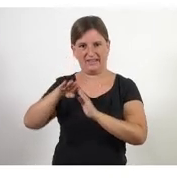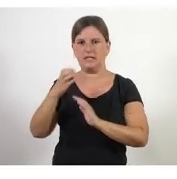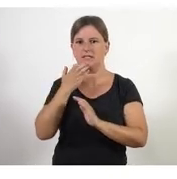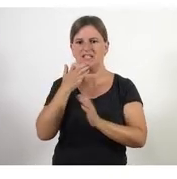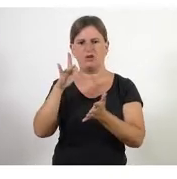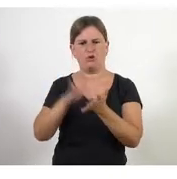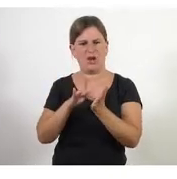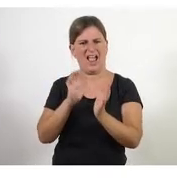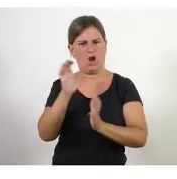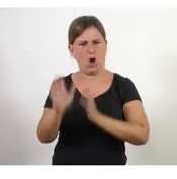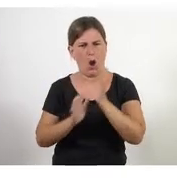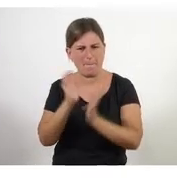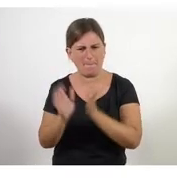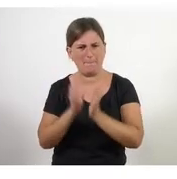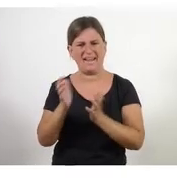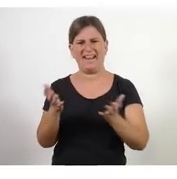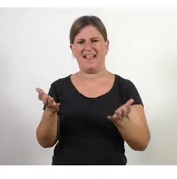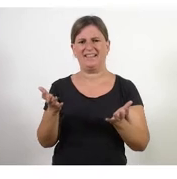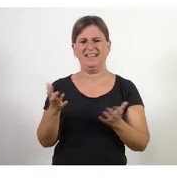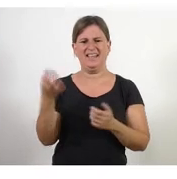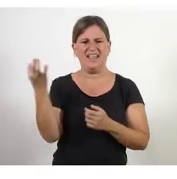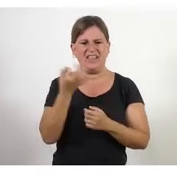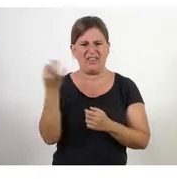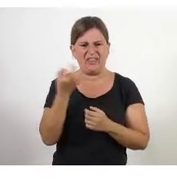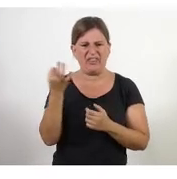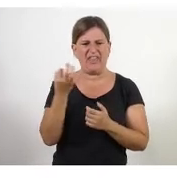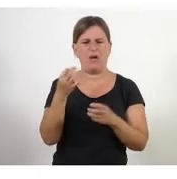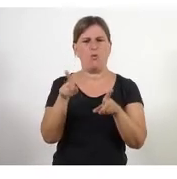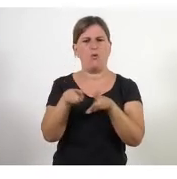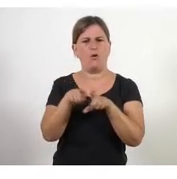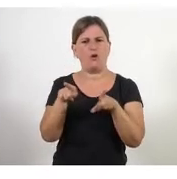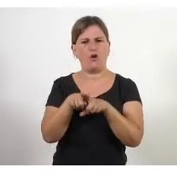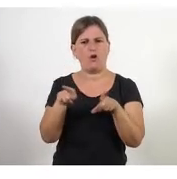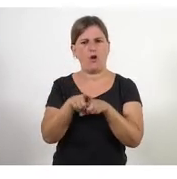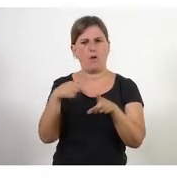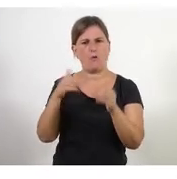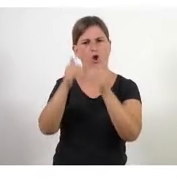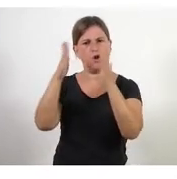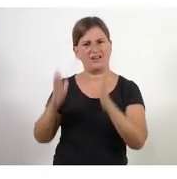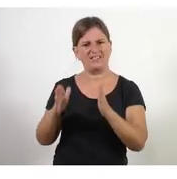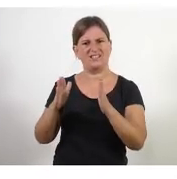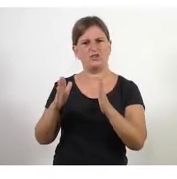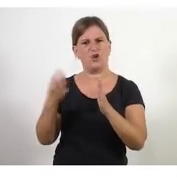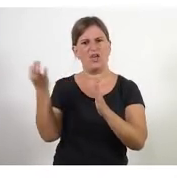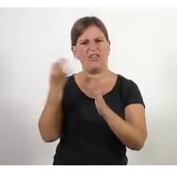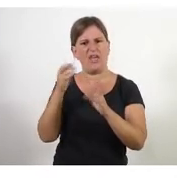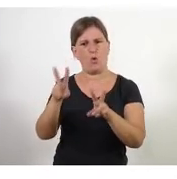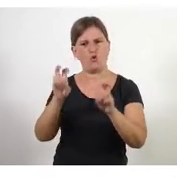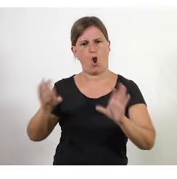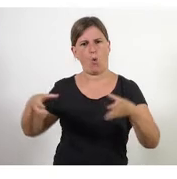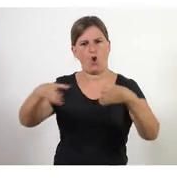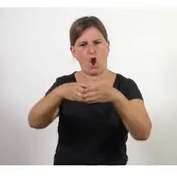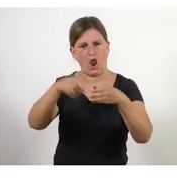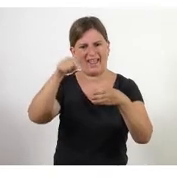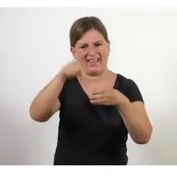per exemple has d'atendre un nou col·lectiu per a tu com a organització com a entitat aquest nou col·lectiu